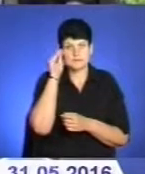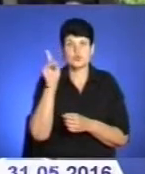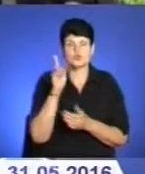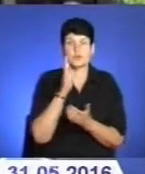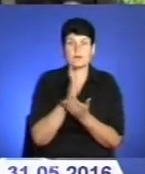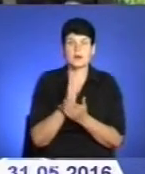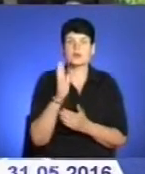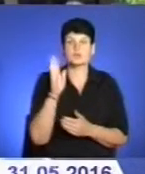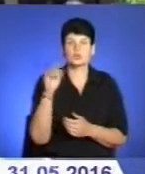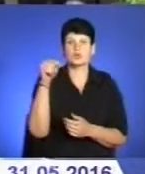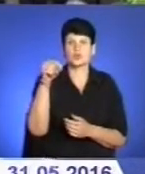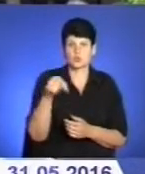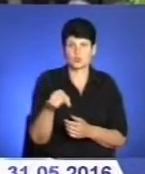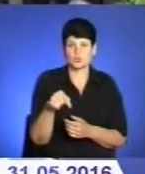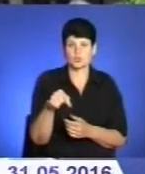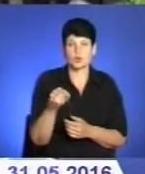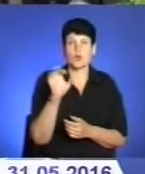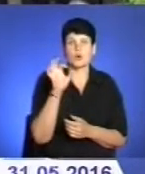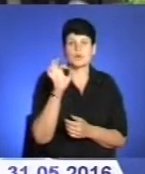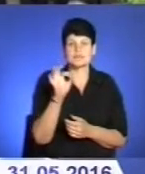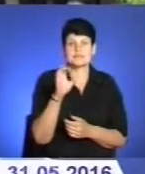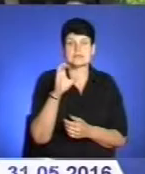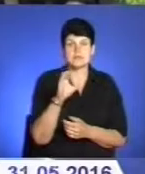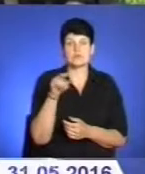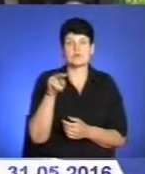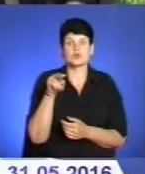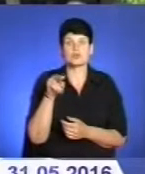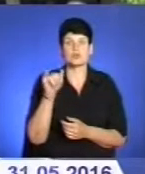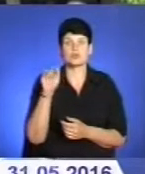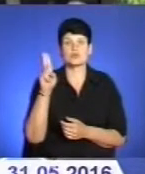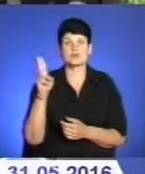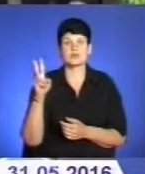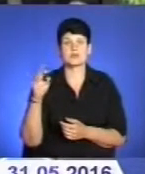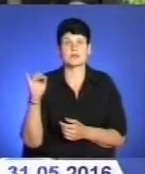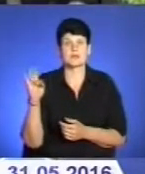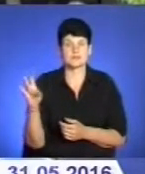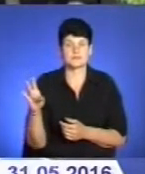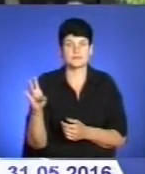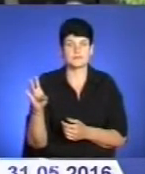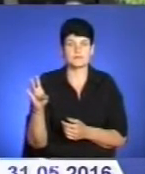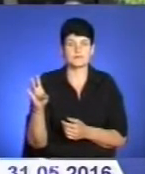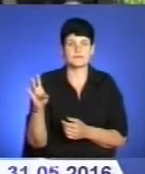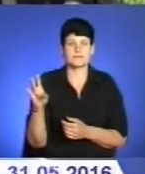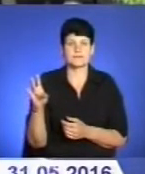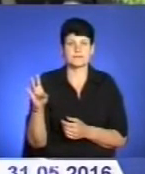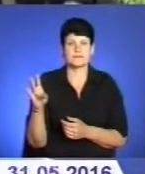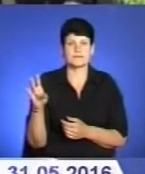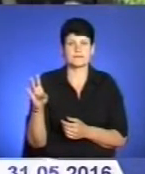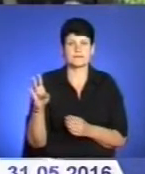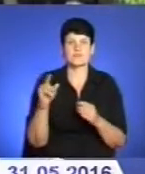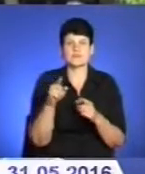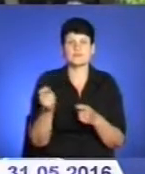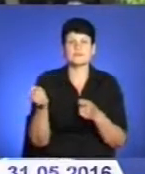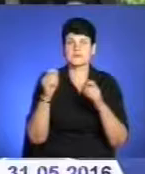Ну, в принципі, я недавно читала, а дуже сильно сподобалося. Так що, типу, стоїть на свій, стоїть. Це дуже добре. Їх поставили люди, які